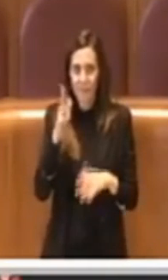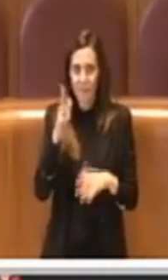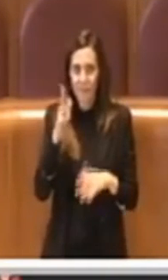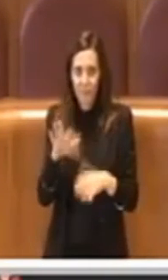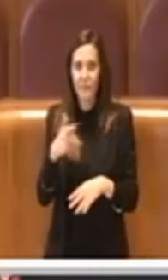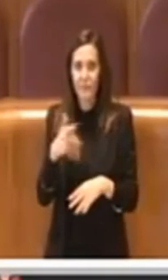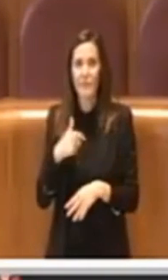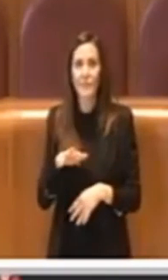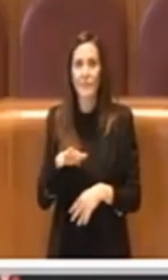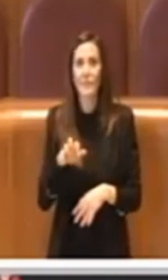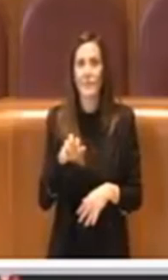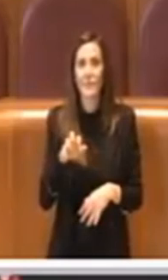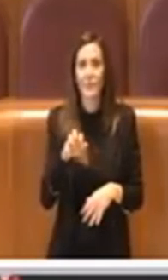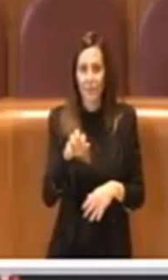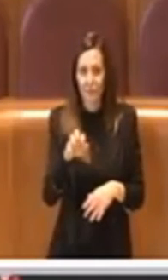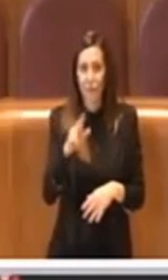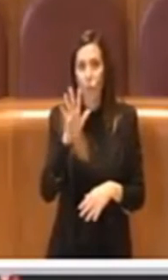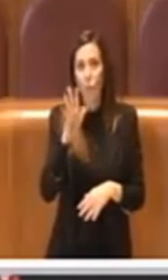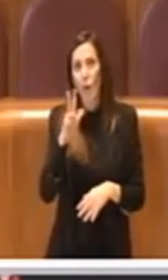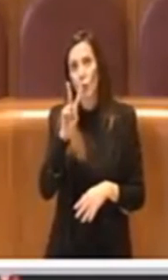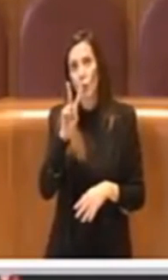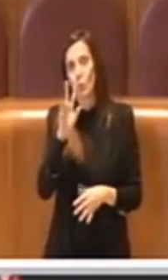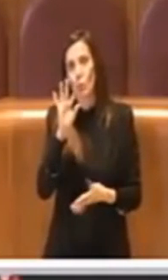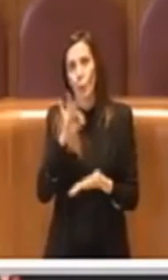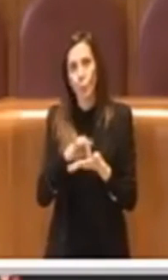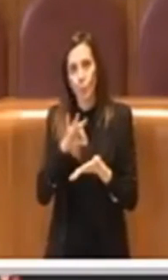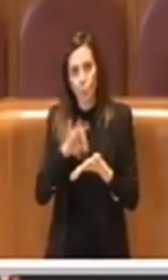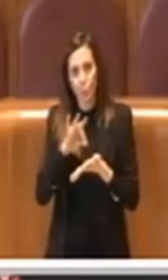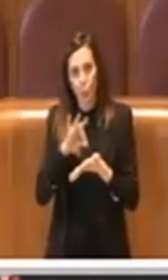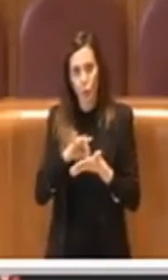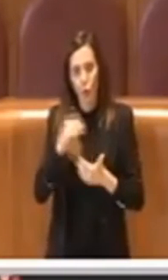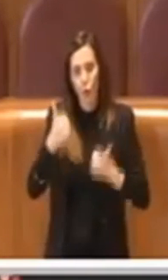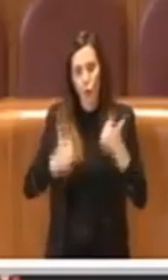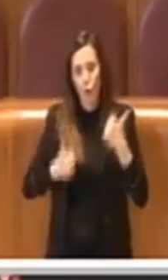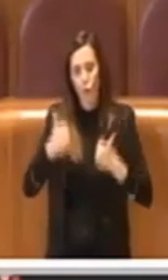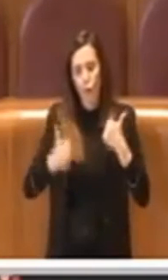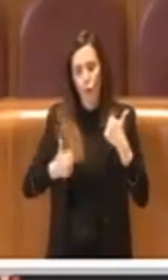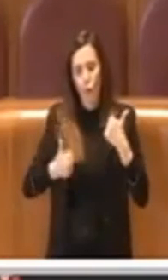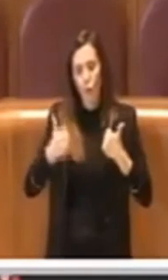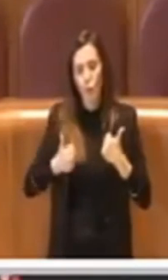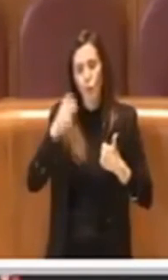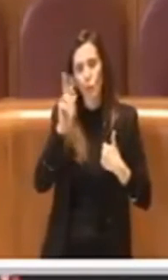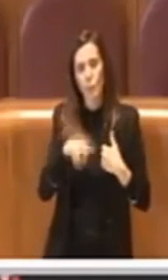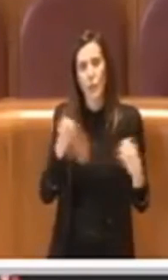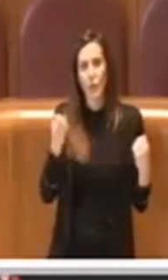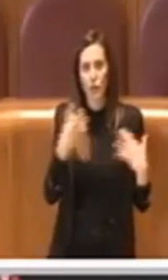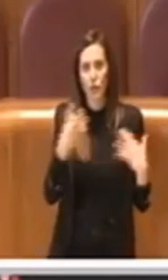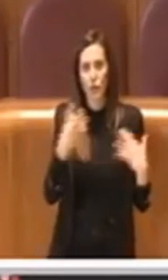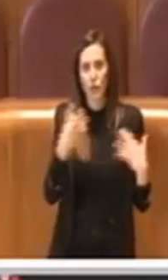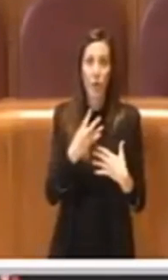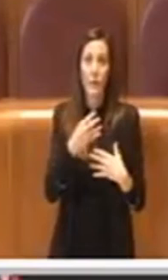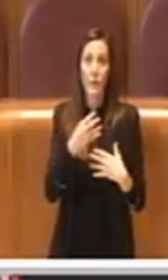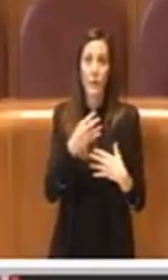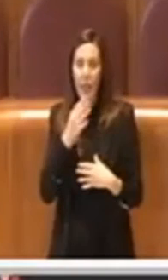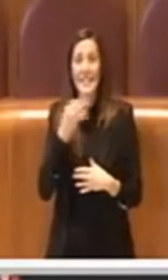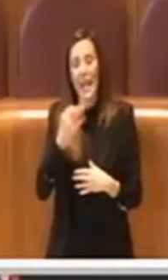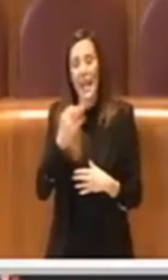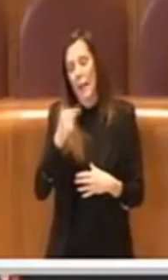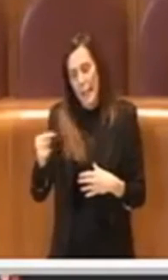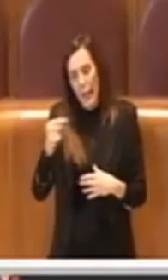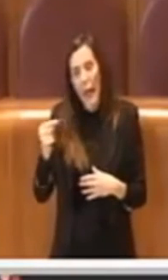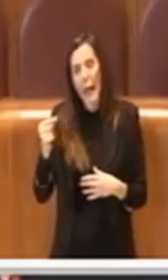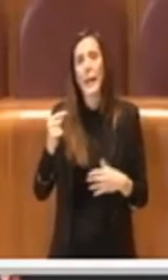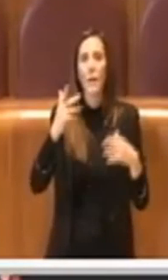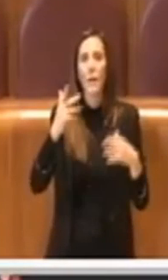recuperato quasi due punti rispetto al 2019, un'insufficienza comunque, però siamo